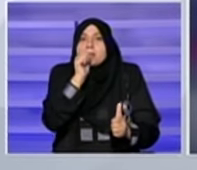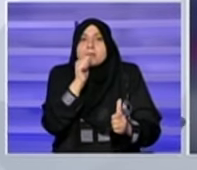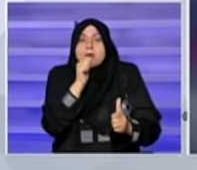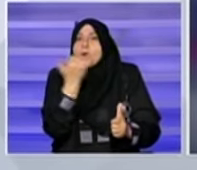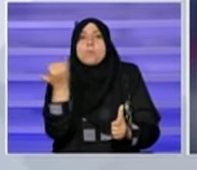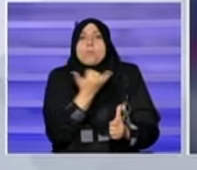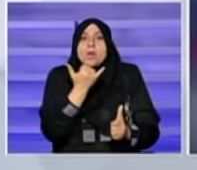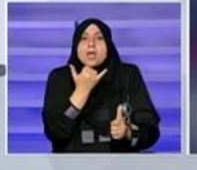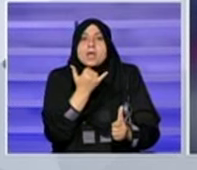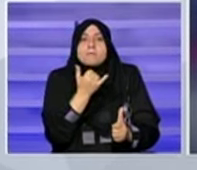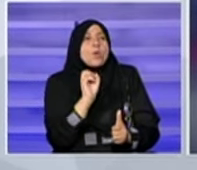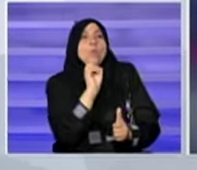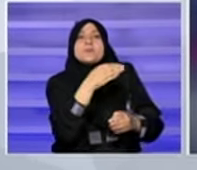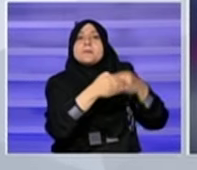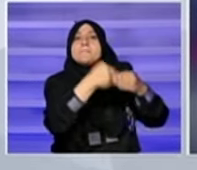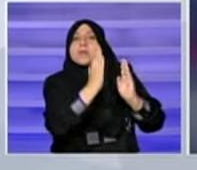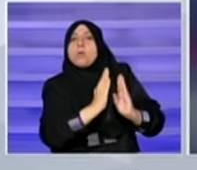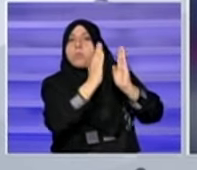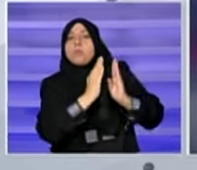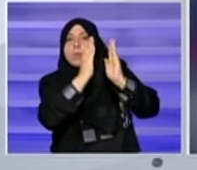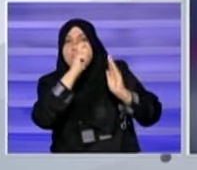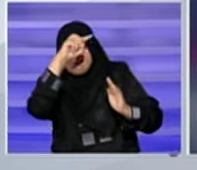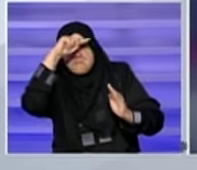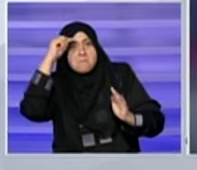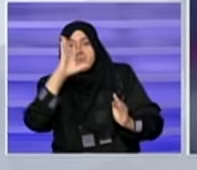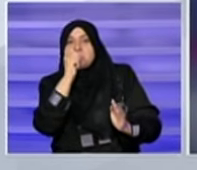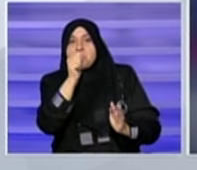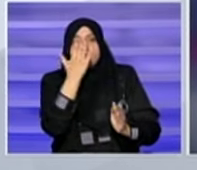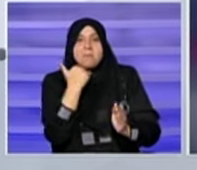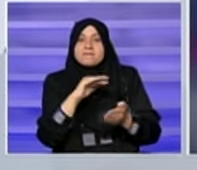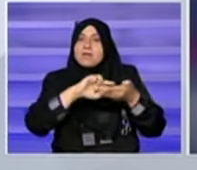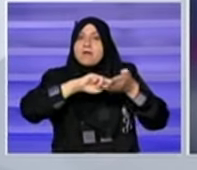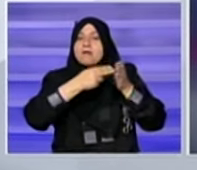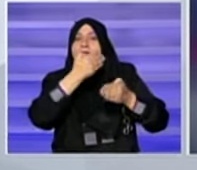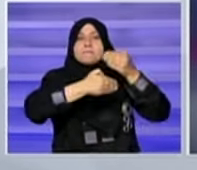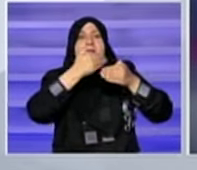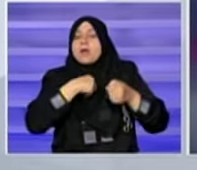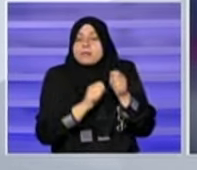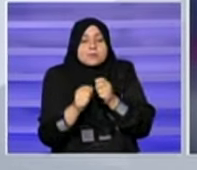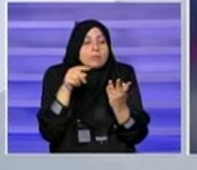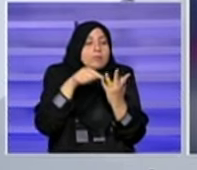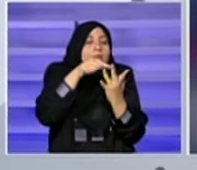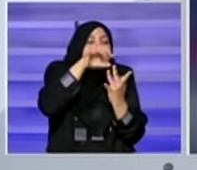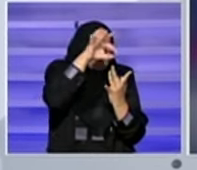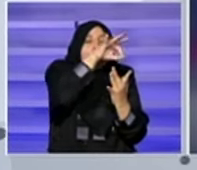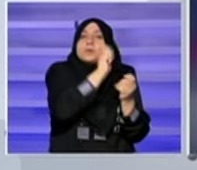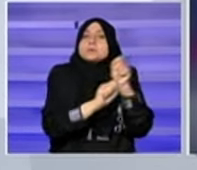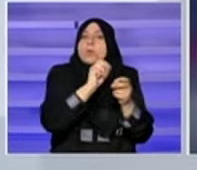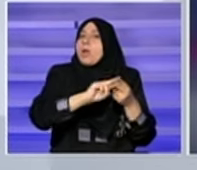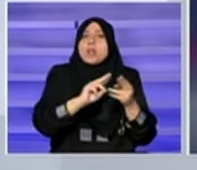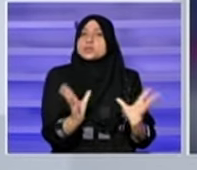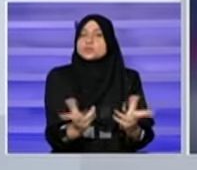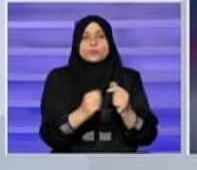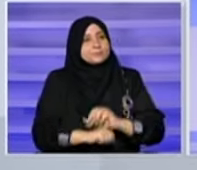تطلب هذه المشاريع وهذه العقارات مزيد من المياه ما هي الخيارات المتاحة لتعامل مع هذا المياه؟